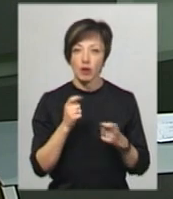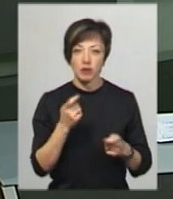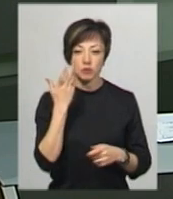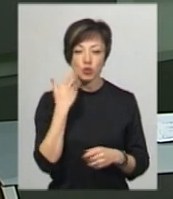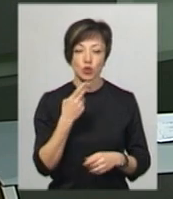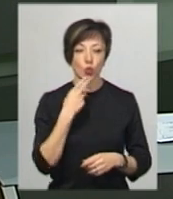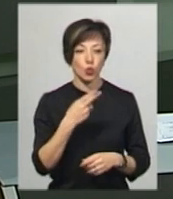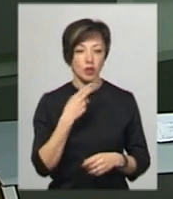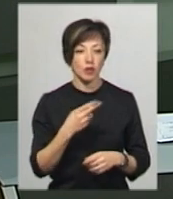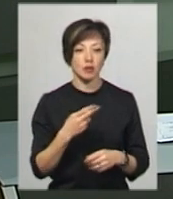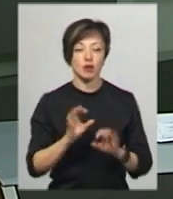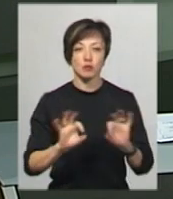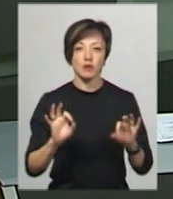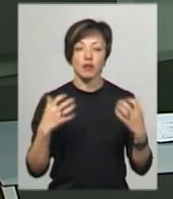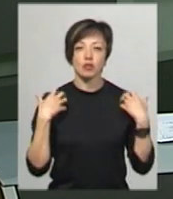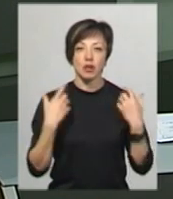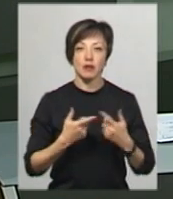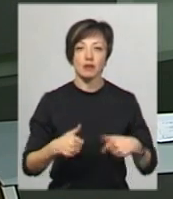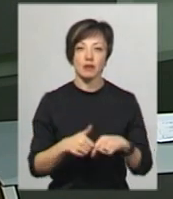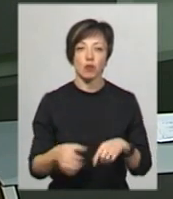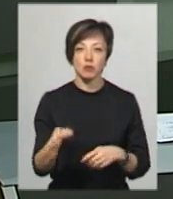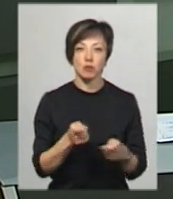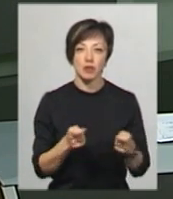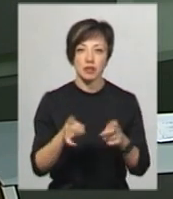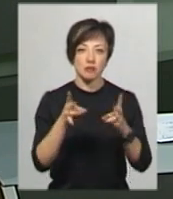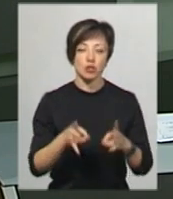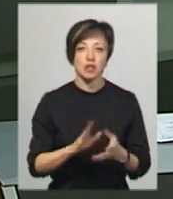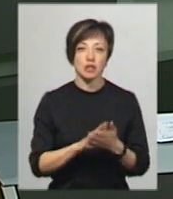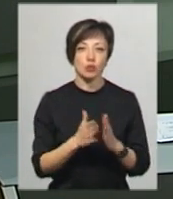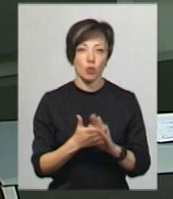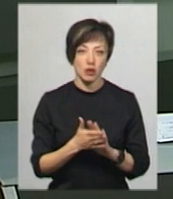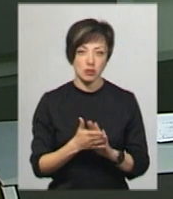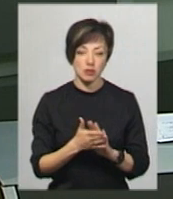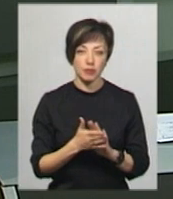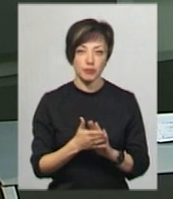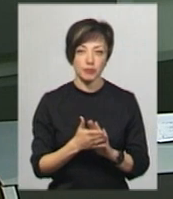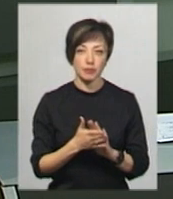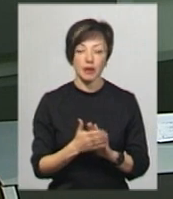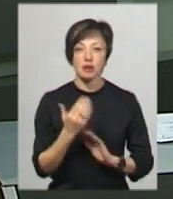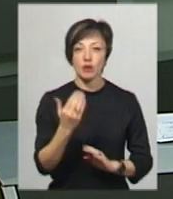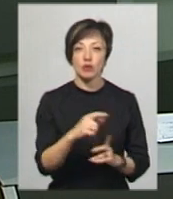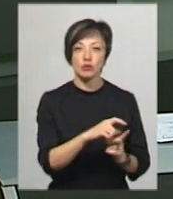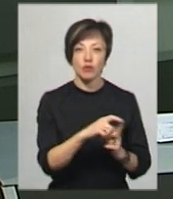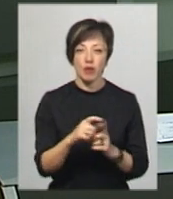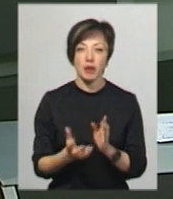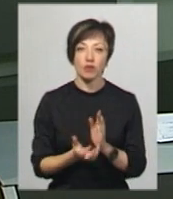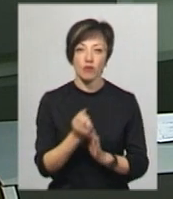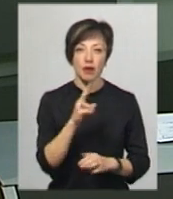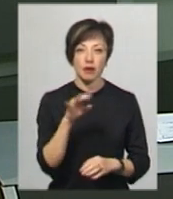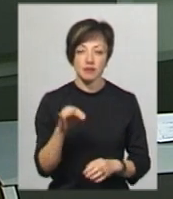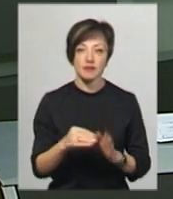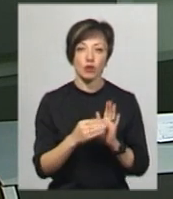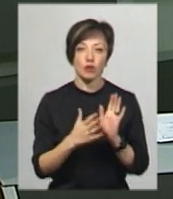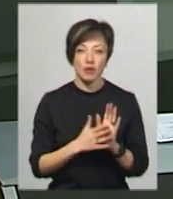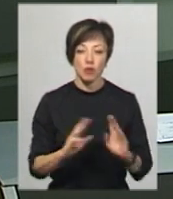куріння. Про це розповів начальник відділу обласного управління з надзвичайних ситуацій Віталій Гречонюк. За його словами, рятувальники встановили,